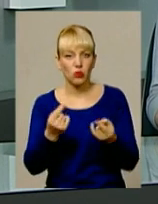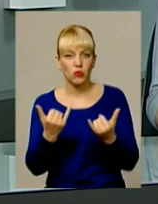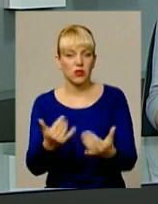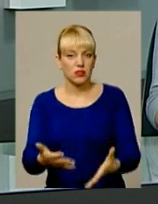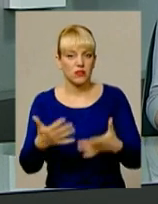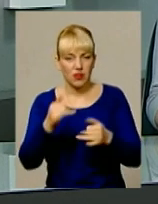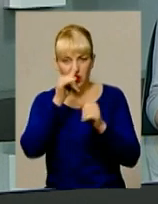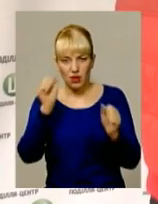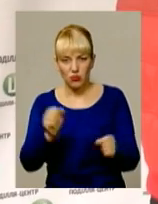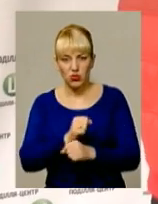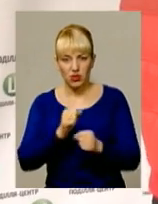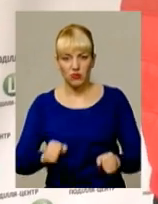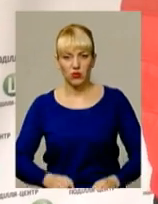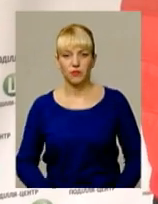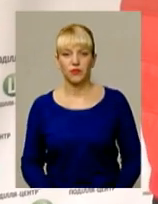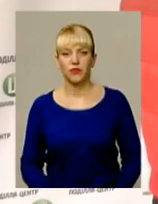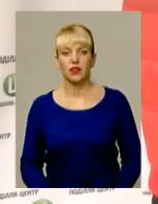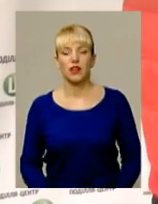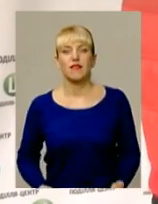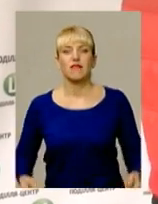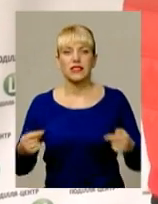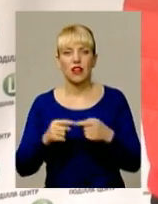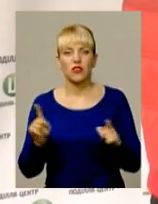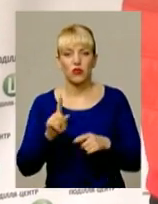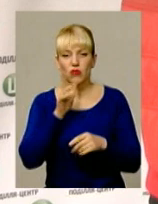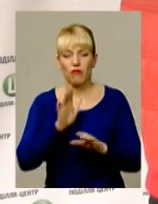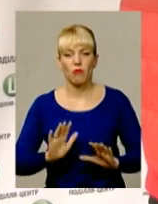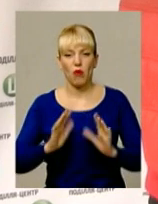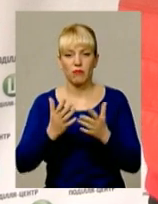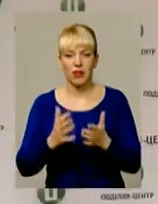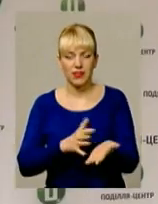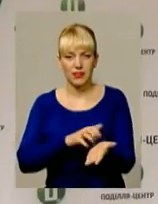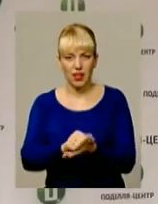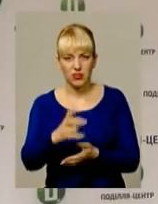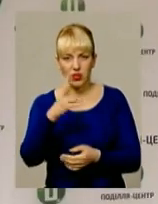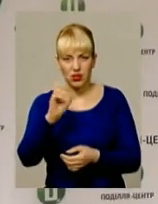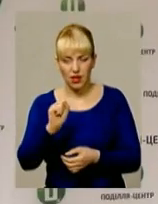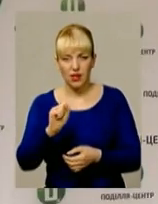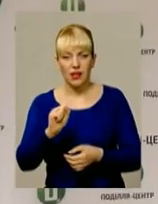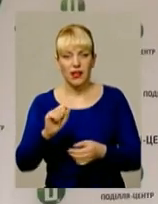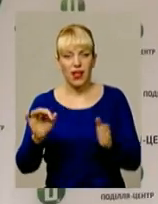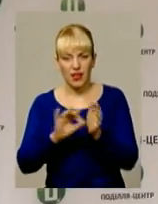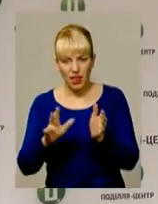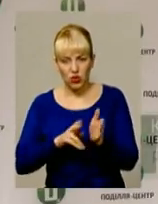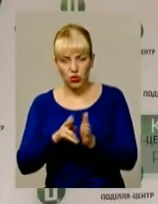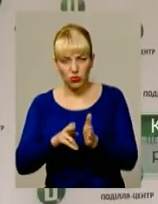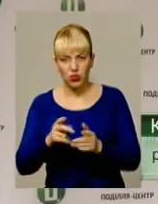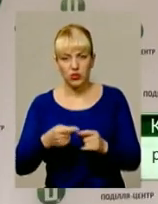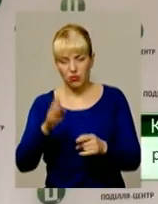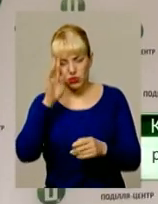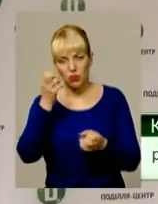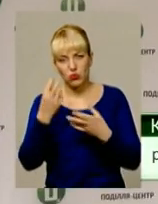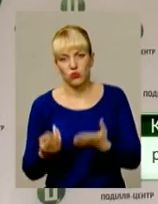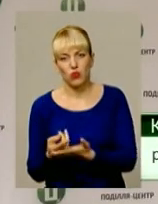неможливо. Встановлено, що в момент наїзду електропотяга чоловік лежав біля колії на відстані 30